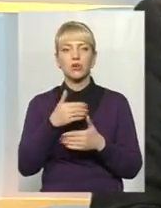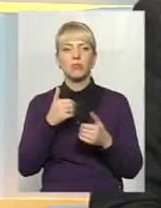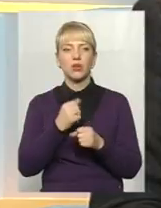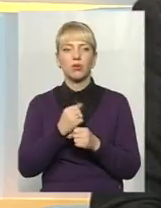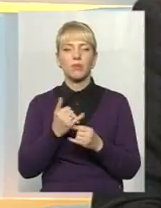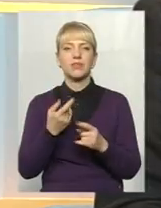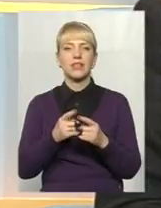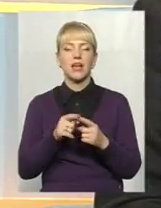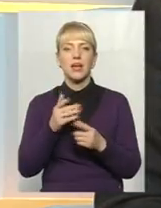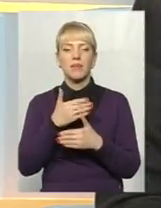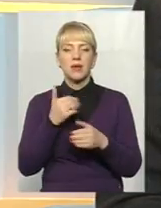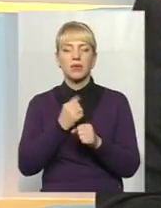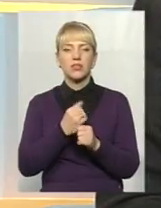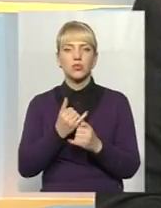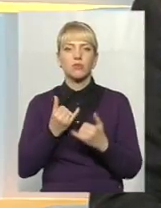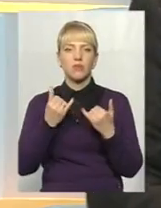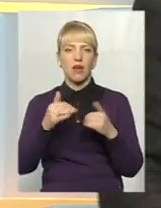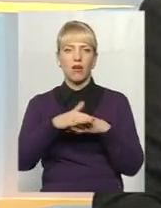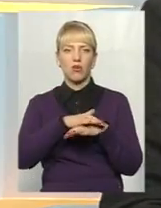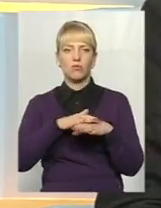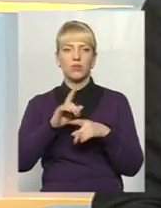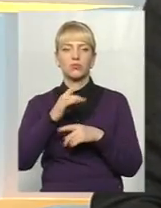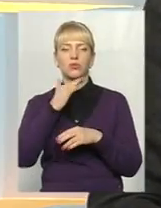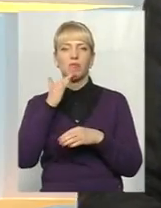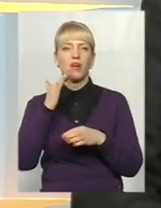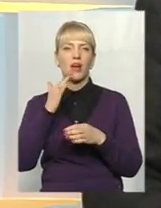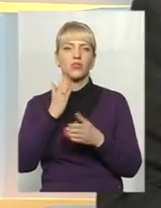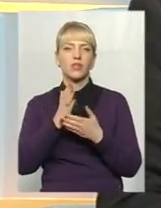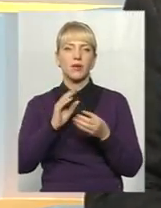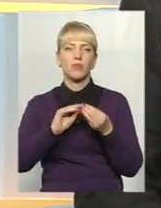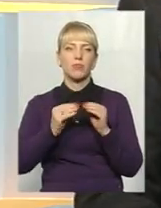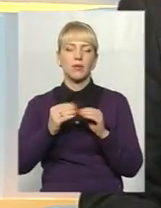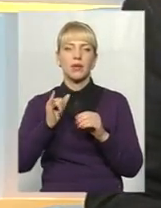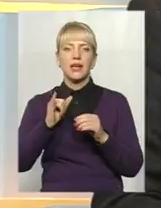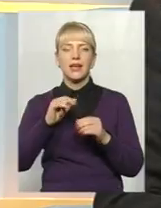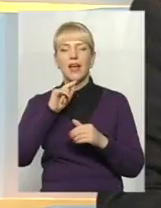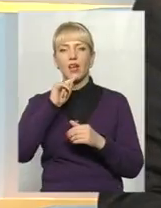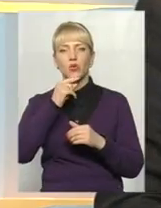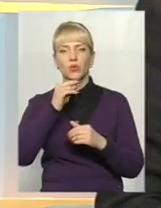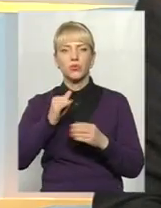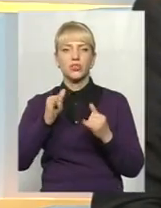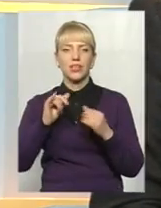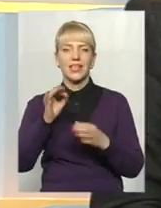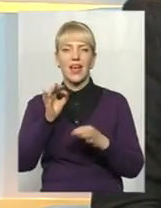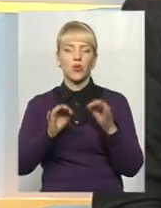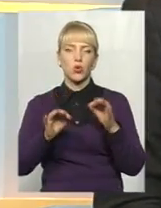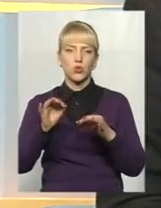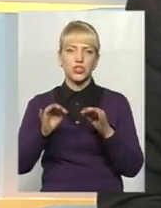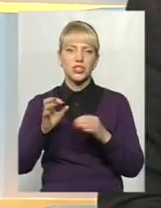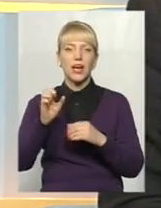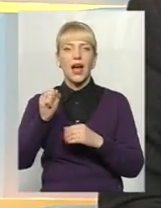громаду в першу чергу, тому що багато проблем громади від економічних, екологічних,